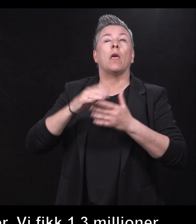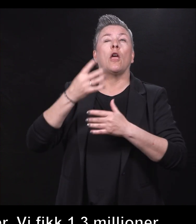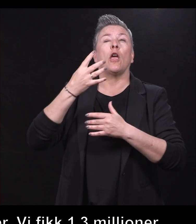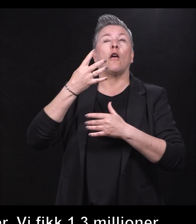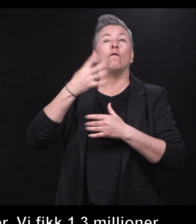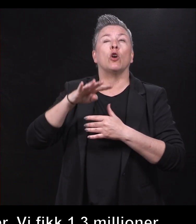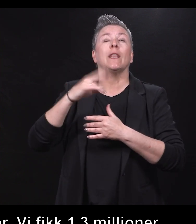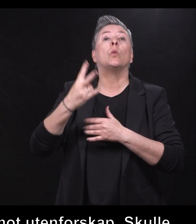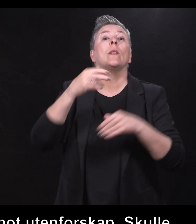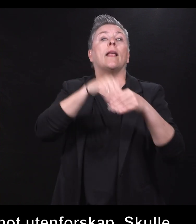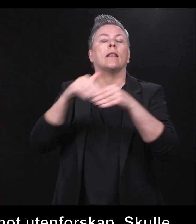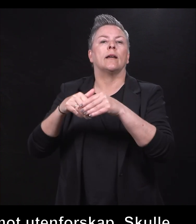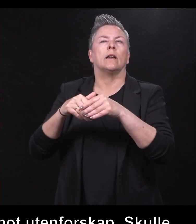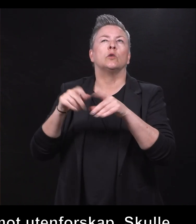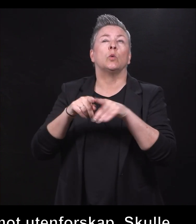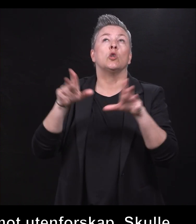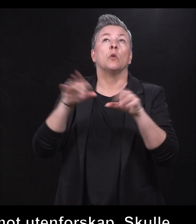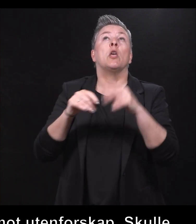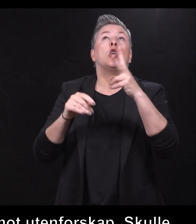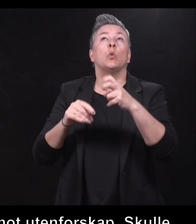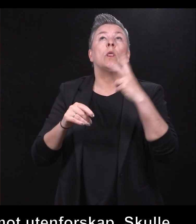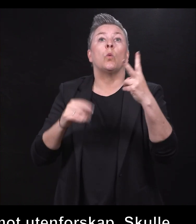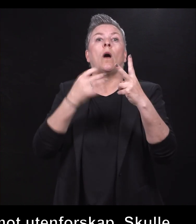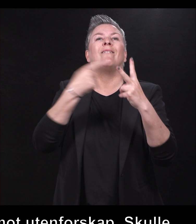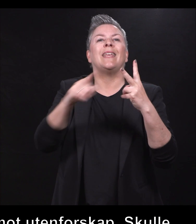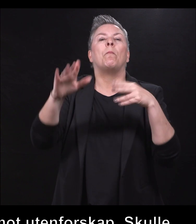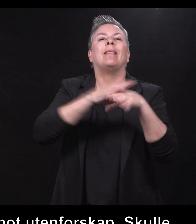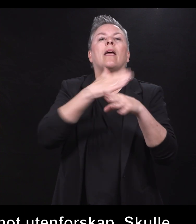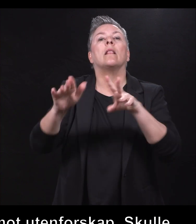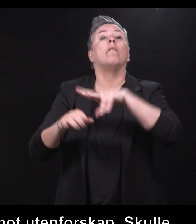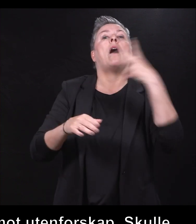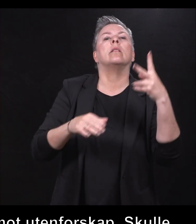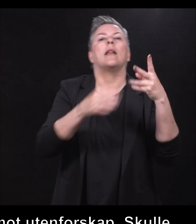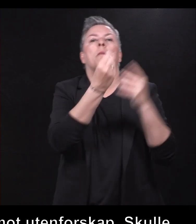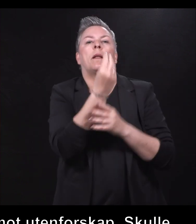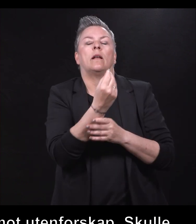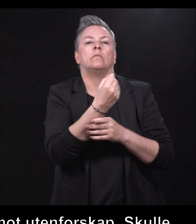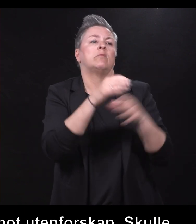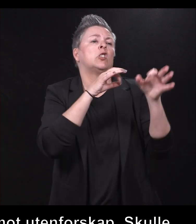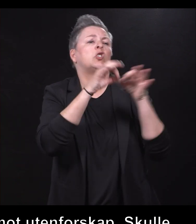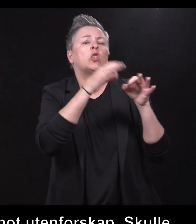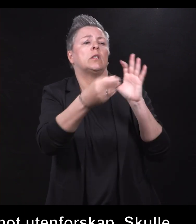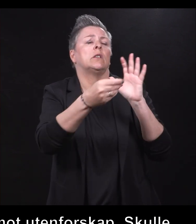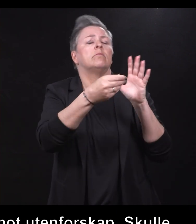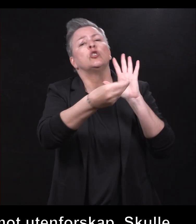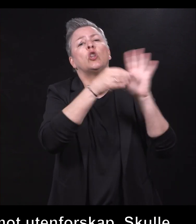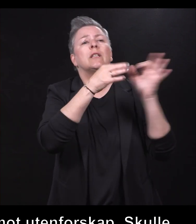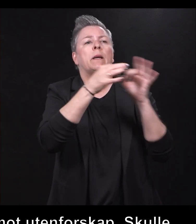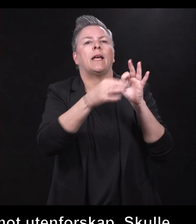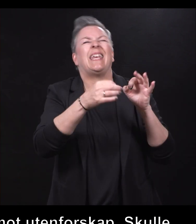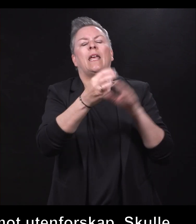totalt. Så 22 av disse ble da dekket av andre midler fra støttespillere i Windjammer-Lauget.